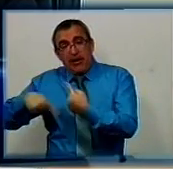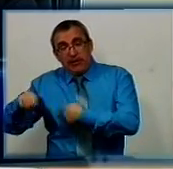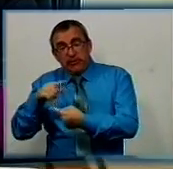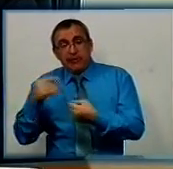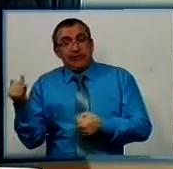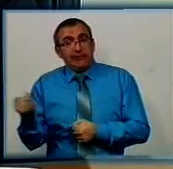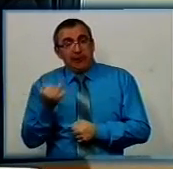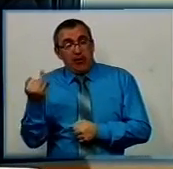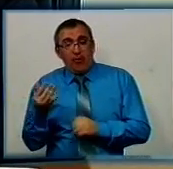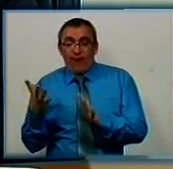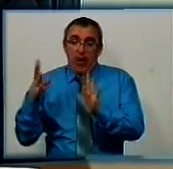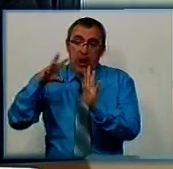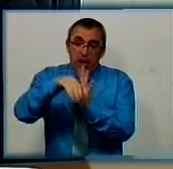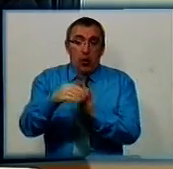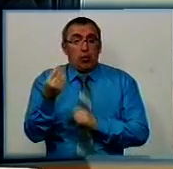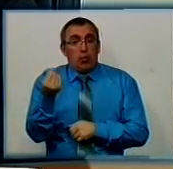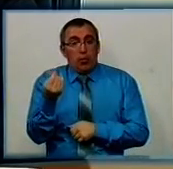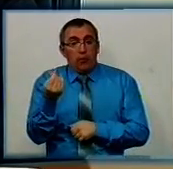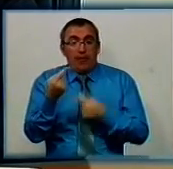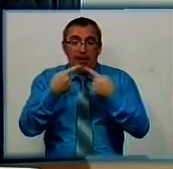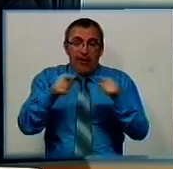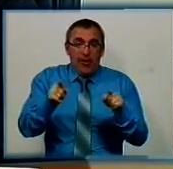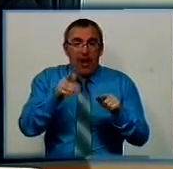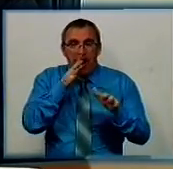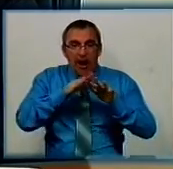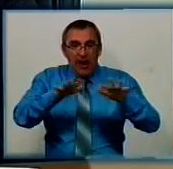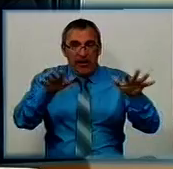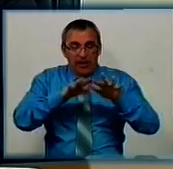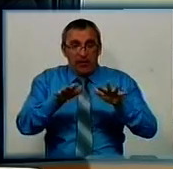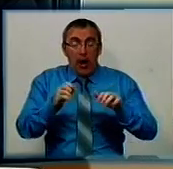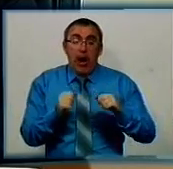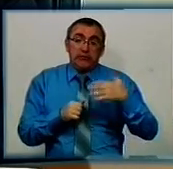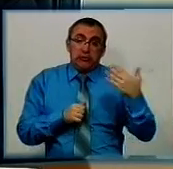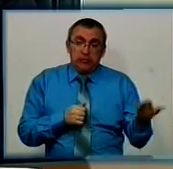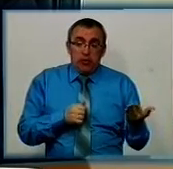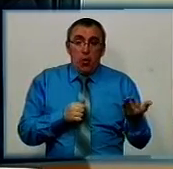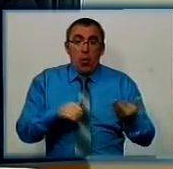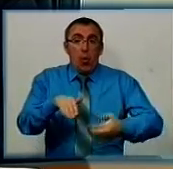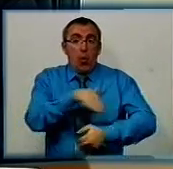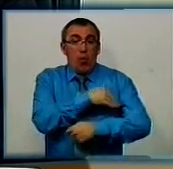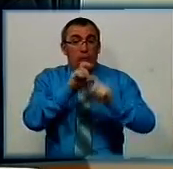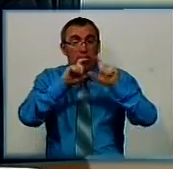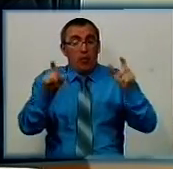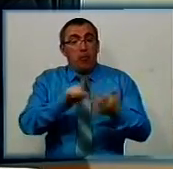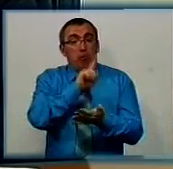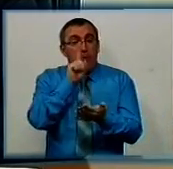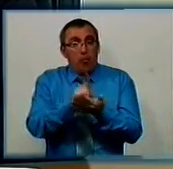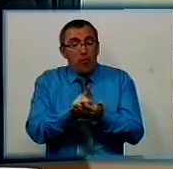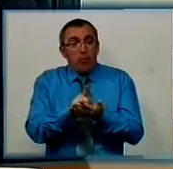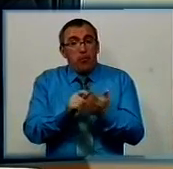який зацікавлений, вкладати кошти в альтернативну енергетику. З іншої сторони комунальні заклади, які повинні